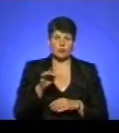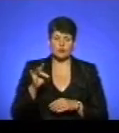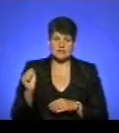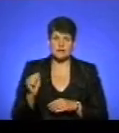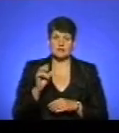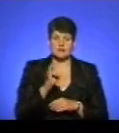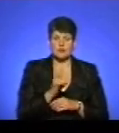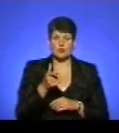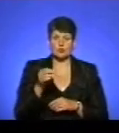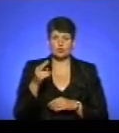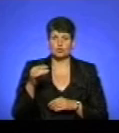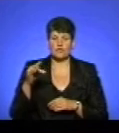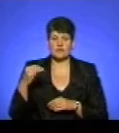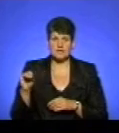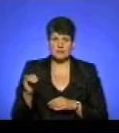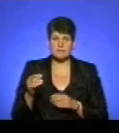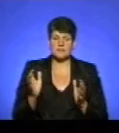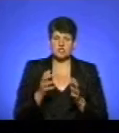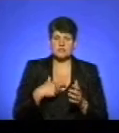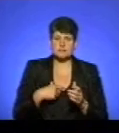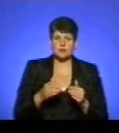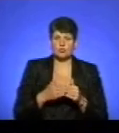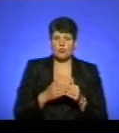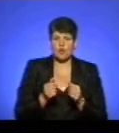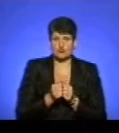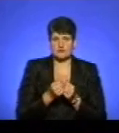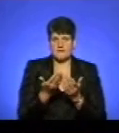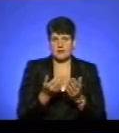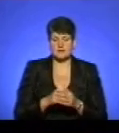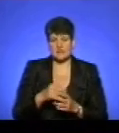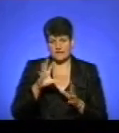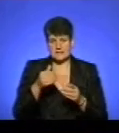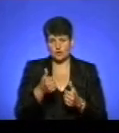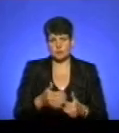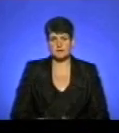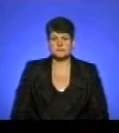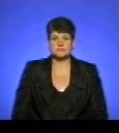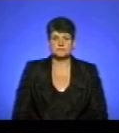Годованій. Бережіть себе і тих, хто поруч з вами. На все добре.